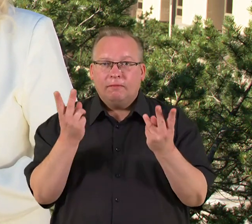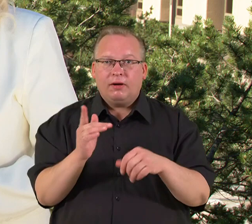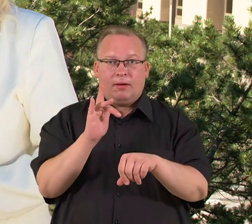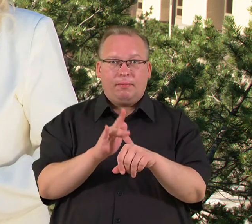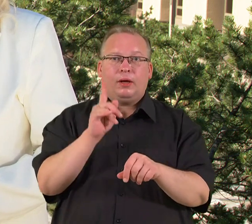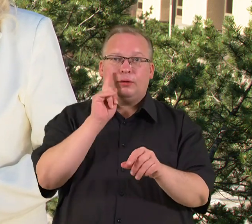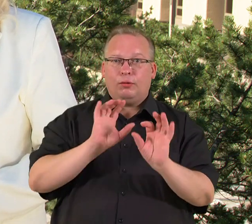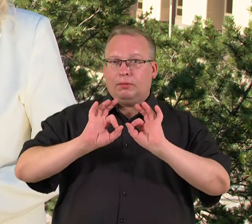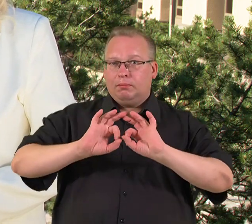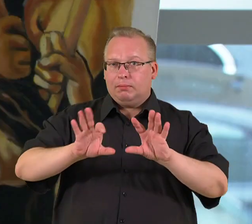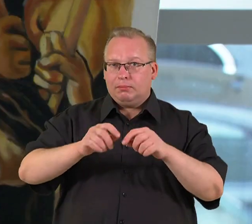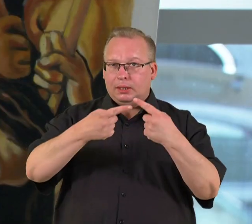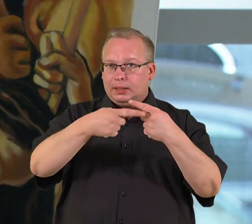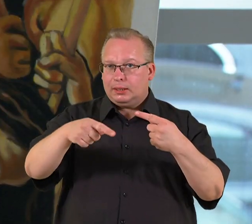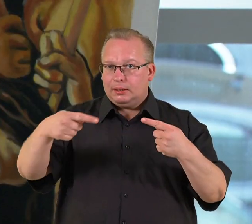pasidalinti su kitais.